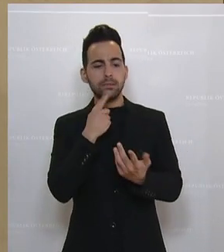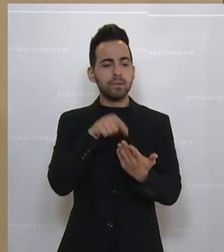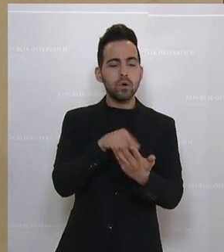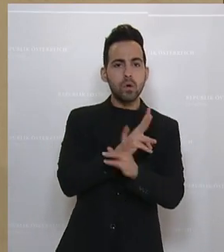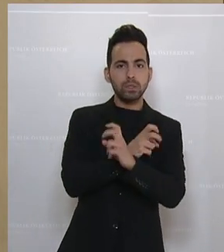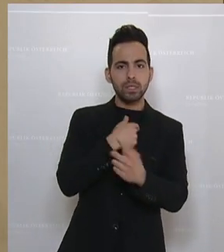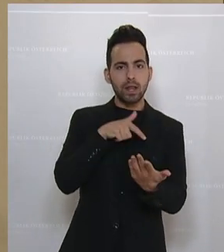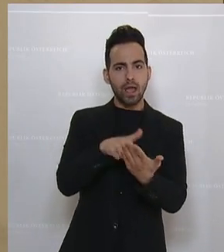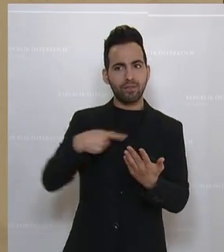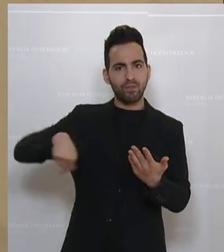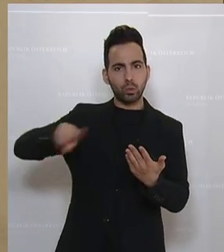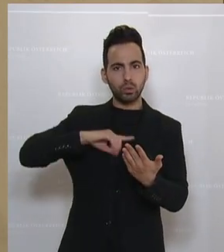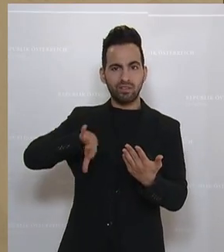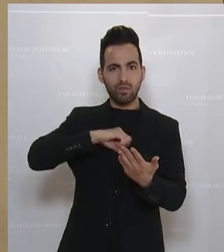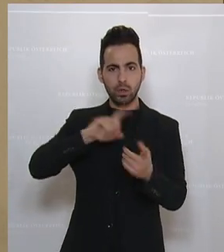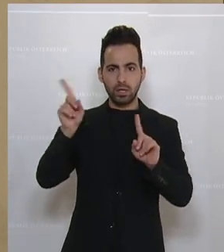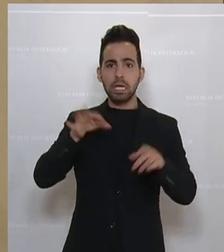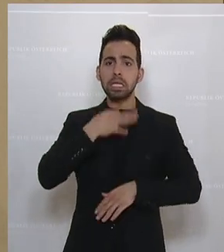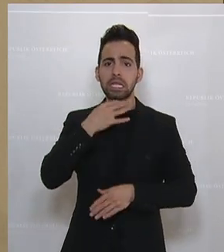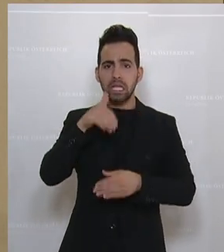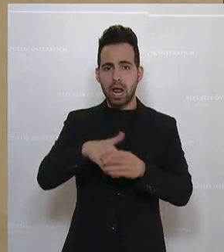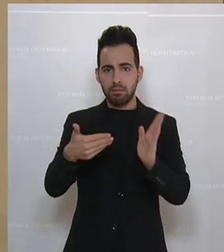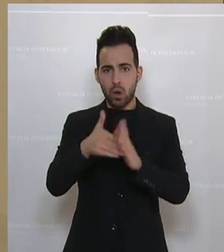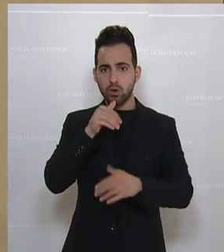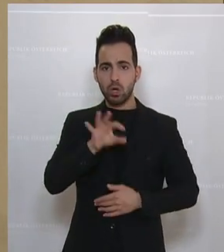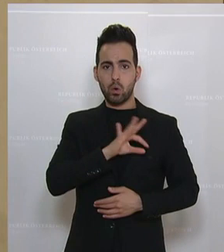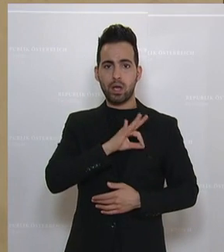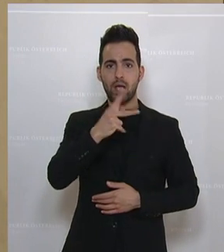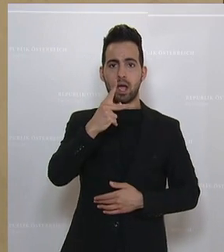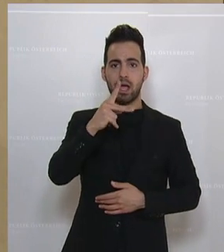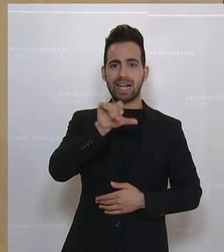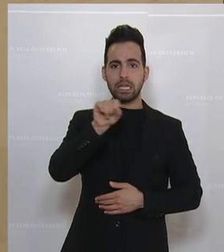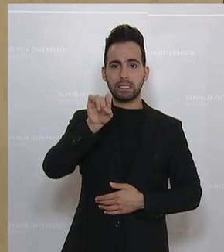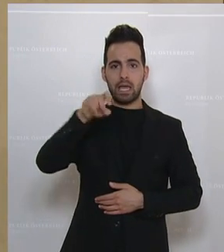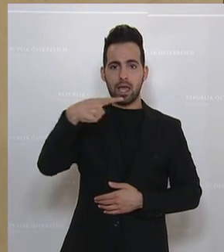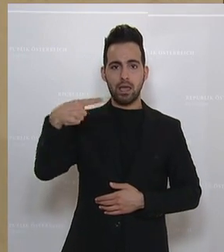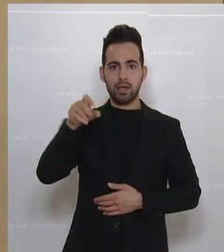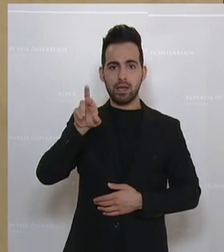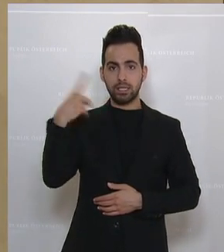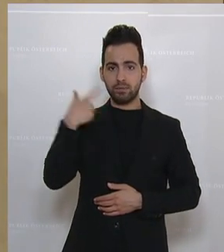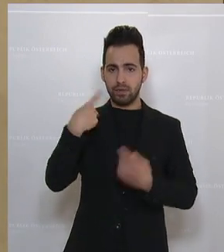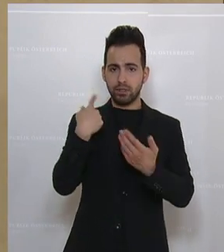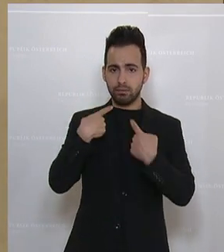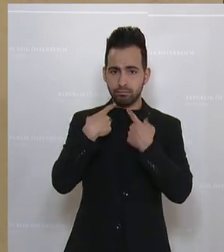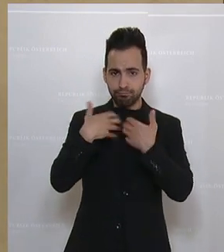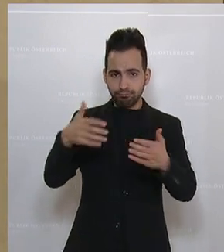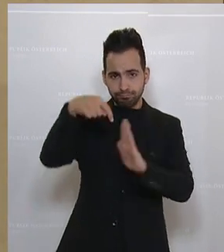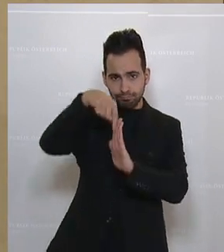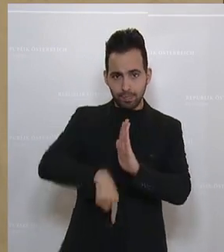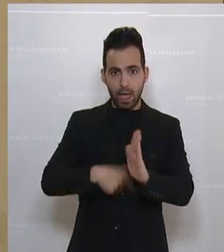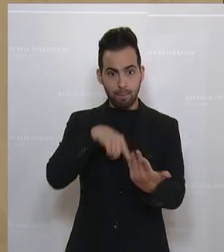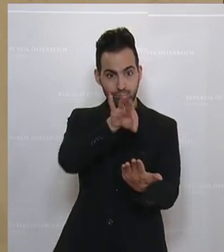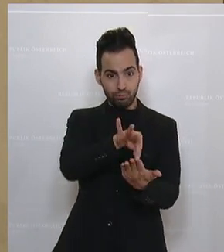nicht sehr gut an. würde da nicht zu sehr ins Detail gehen, ich glaube, der Kollege Kassecker wird das noch ein bisschen ausführen, aber da sind mehrere Punkte drinnen, die für uns